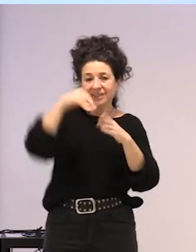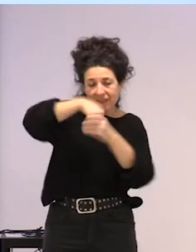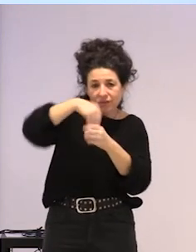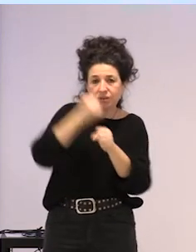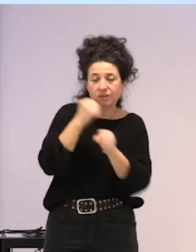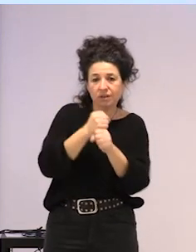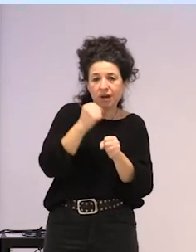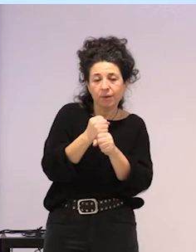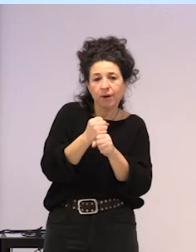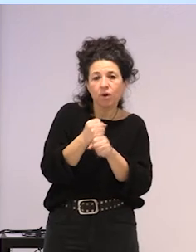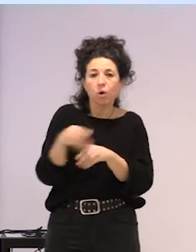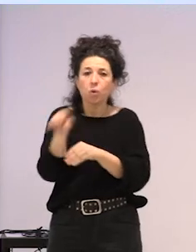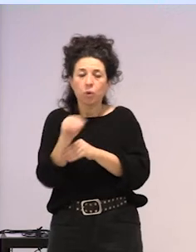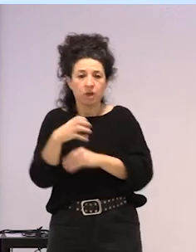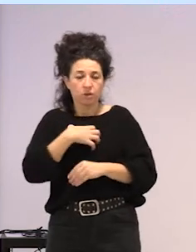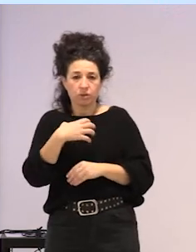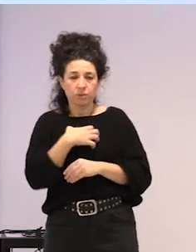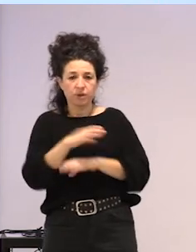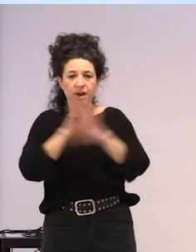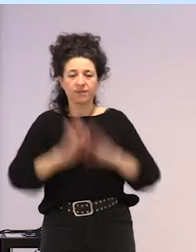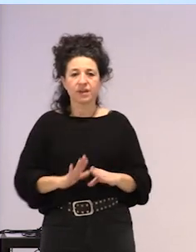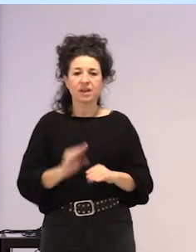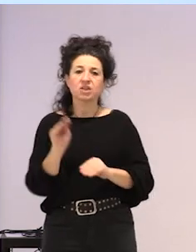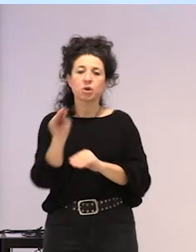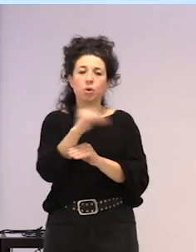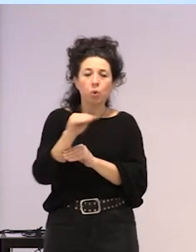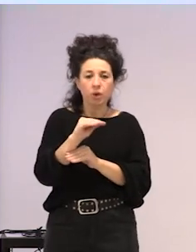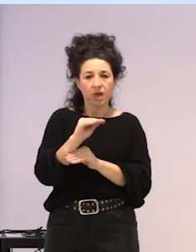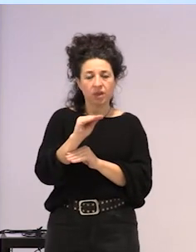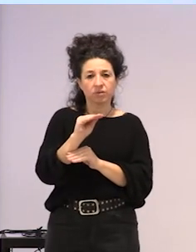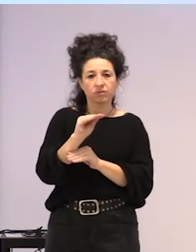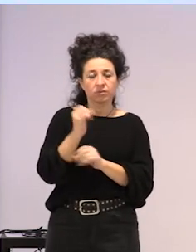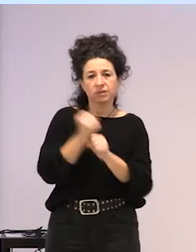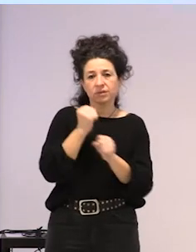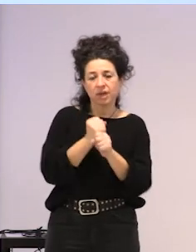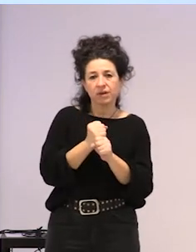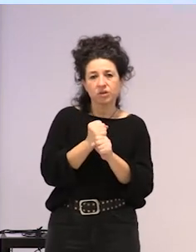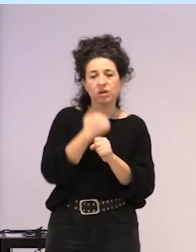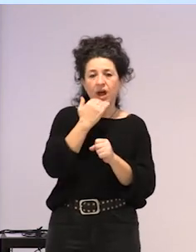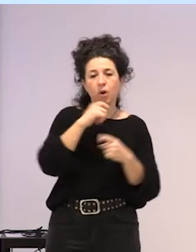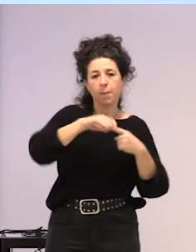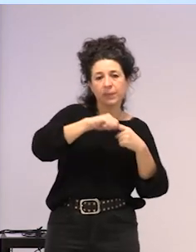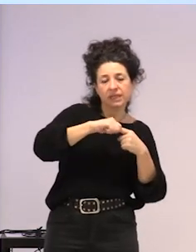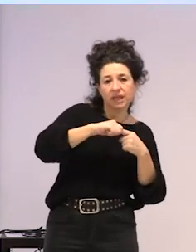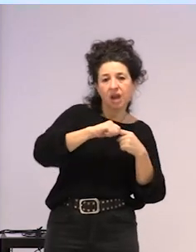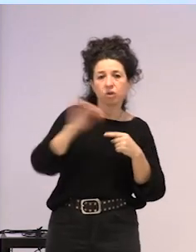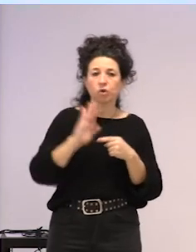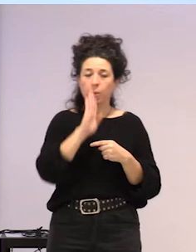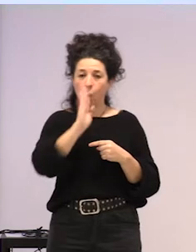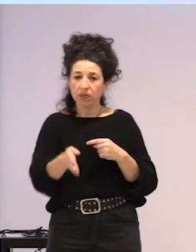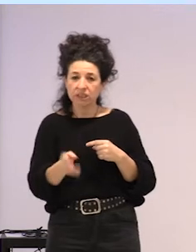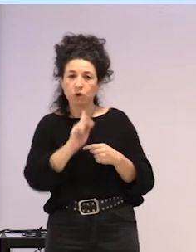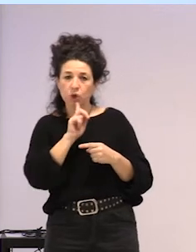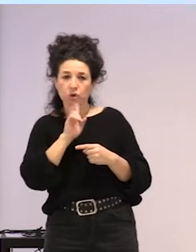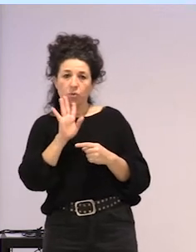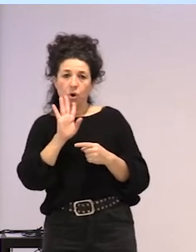zaintza lanaren barruan, daukagu dimensio materialago bat, edo objetiboago bat, eta beste bat subjetiboagoa, ez? eta